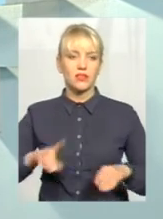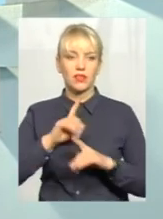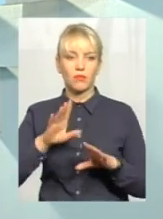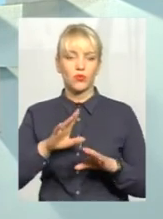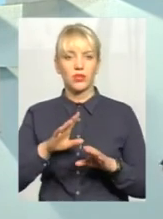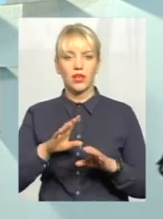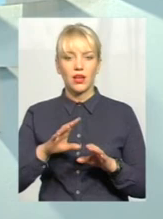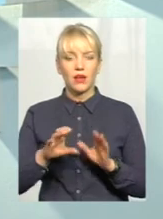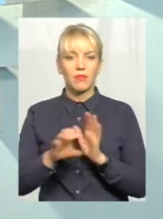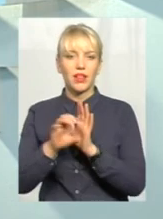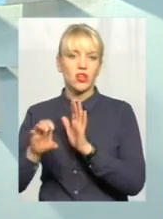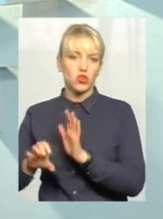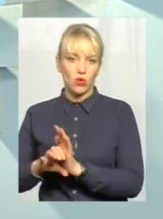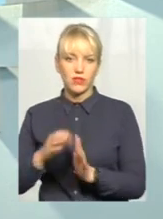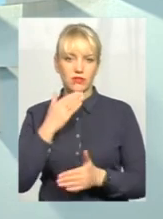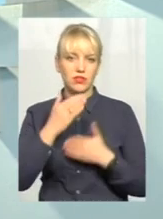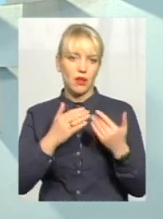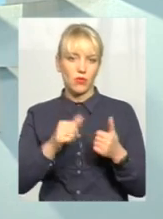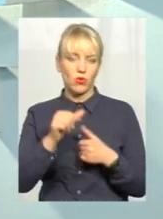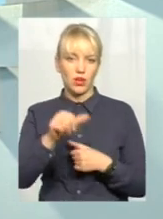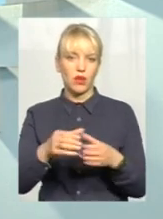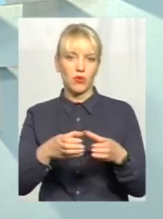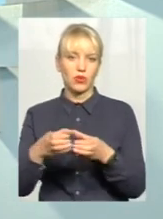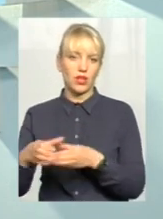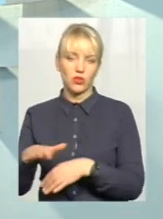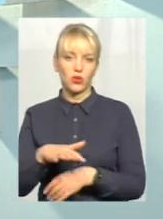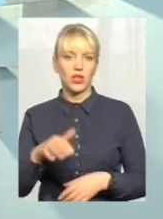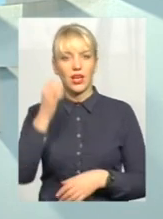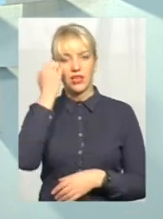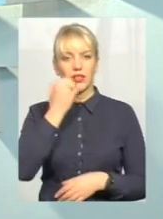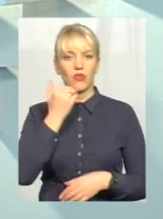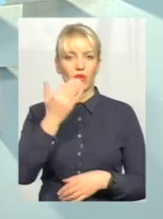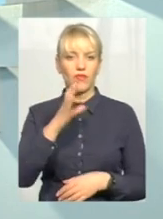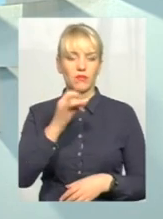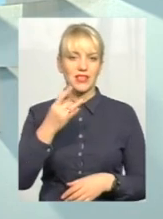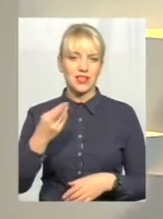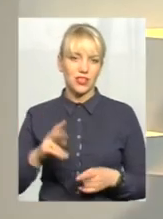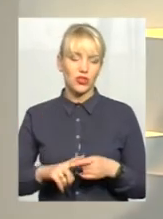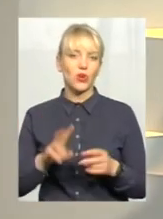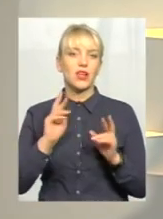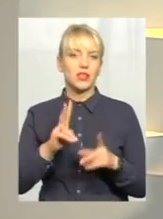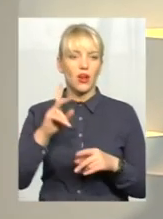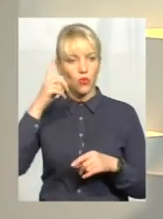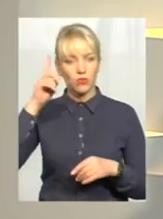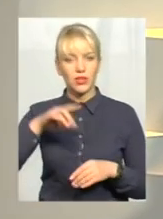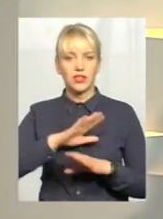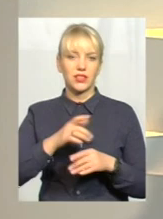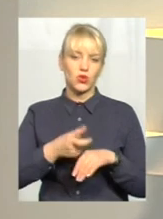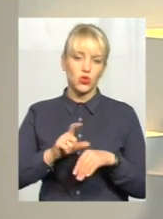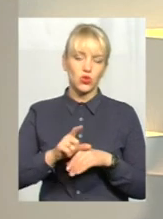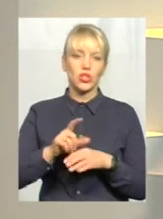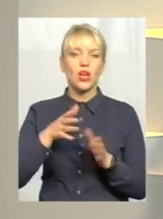підлаштовуватись під певні запити окремої території. Дякую вам, пане Сергію. Як уміло і не дуже